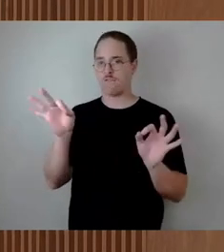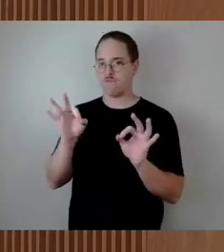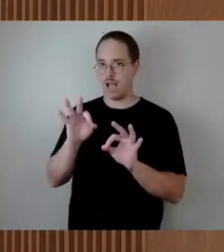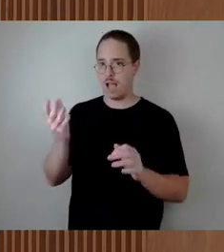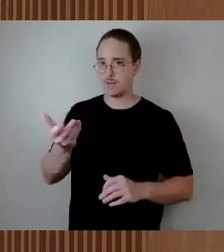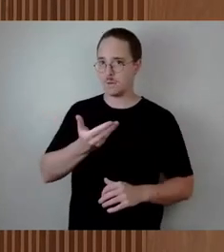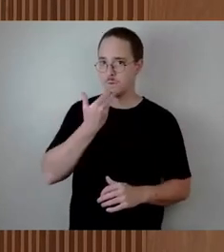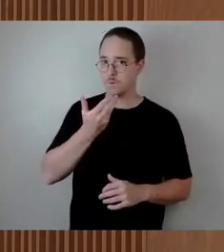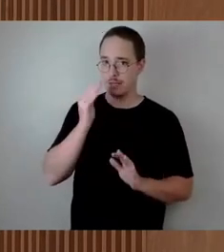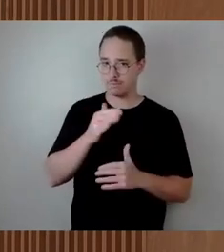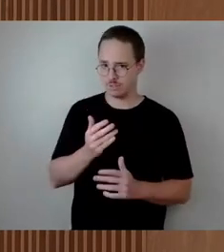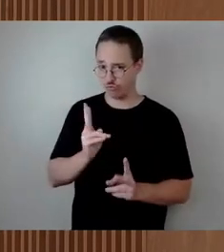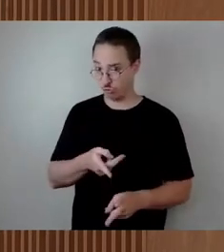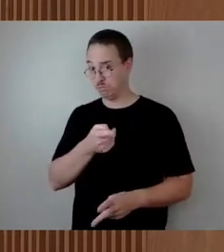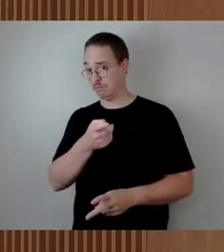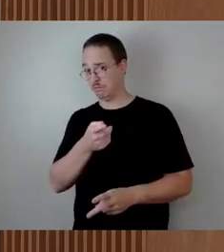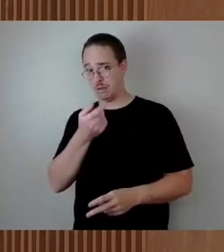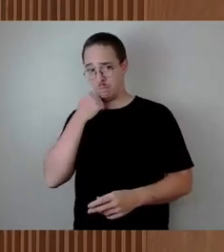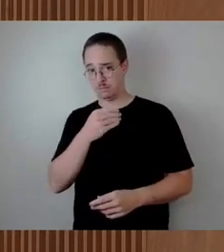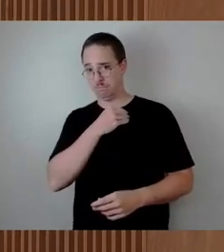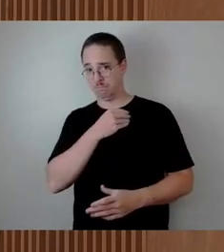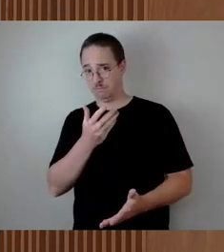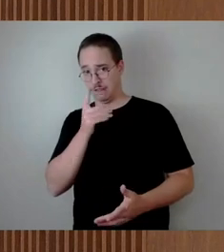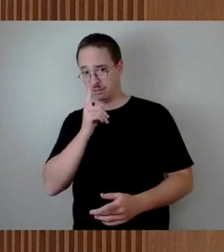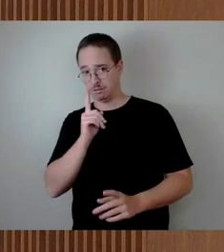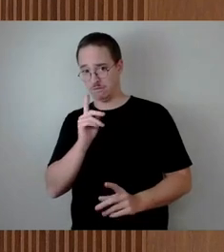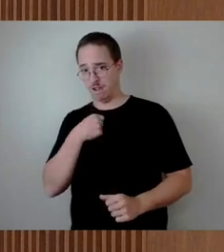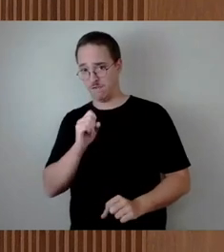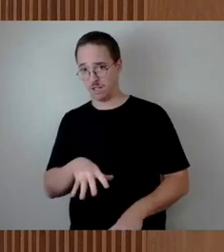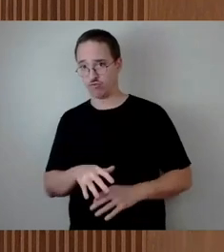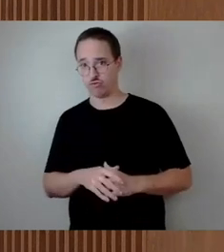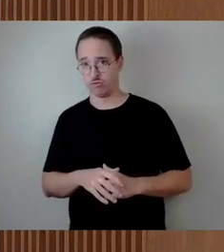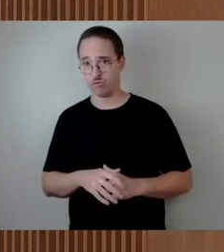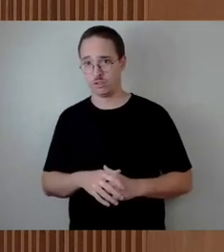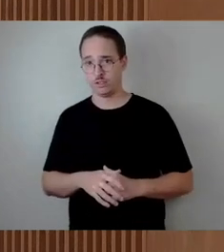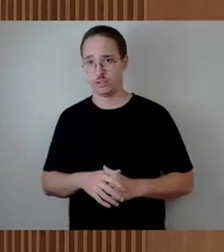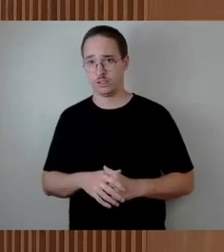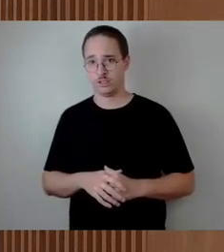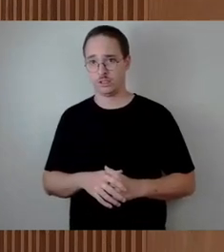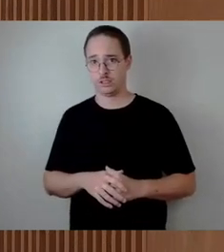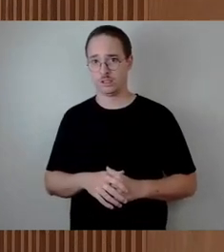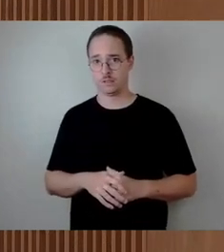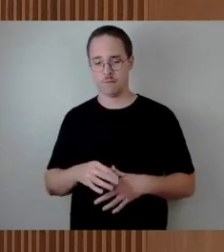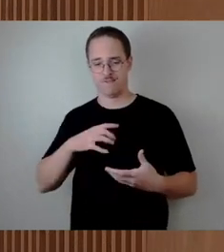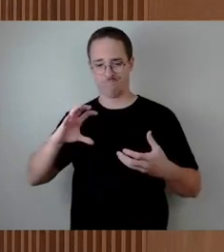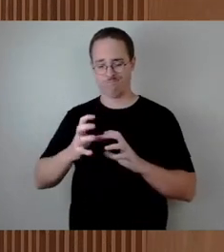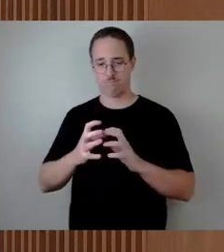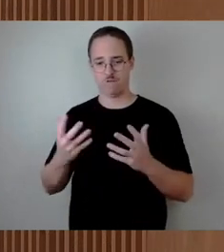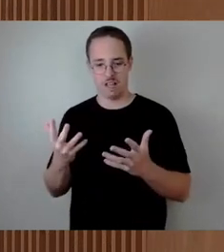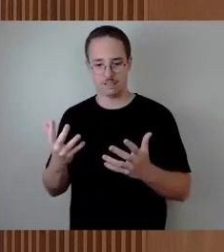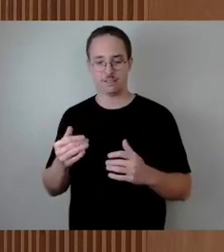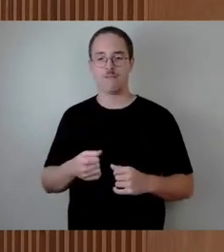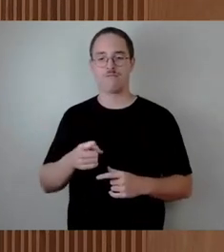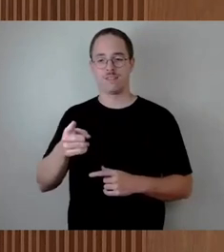sagen. Ansonsten würde mich interessieren, ganz kurz zusammengefasst, wann rechnen Sie frühestens